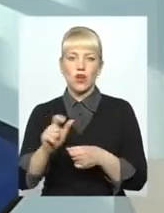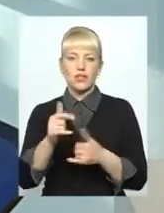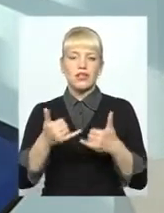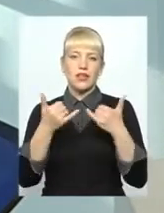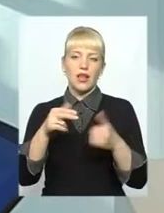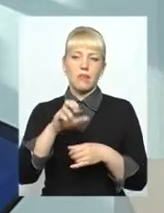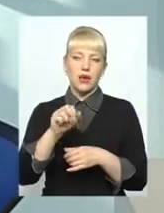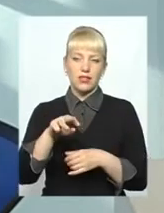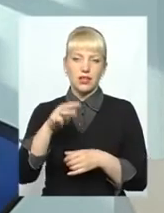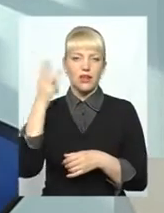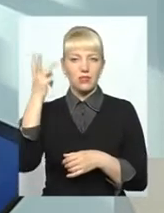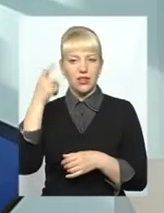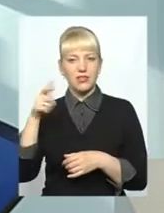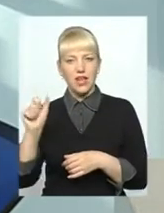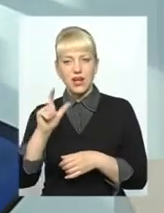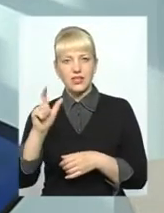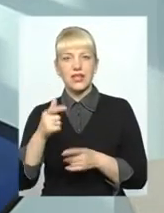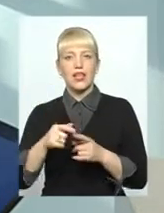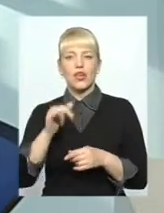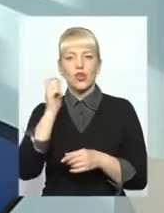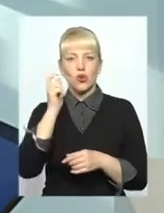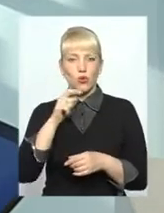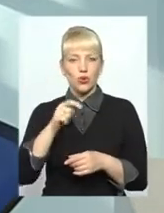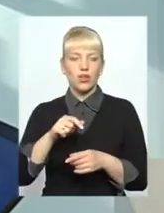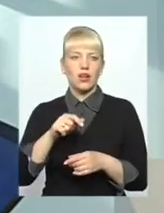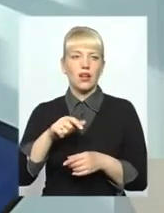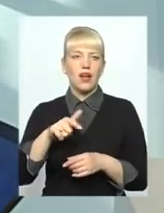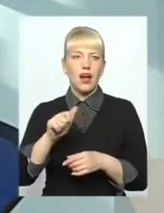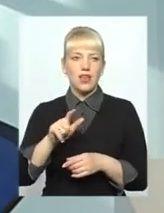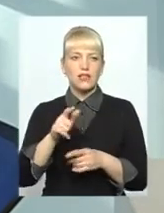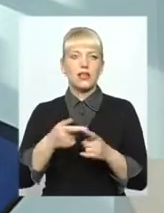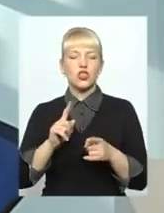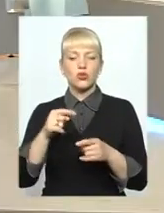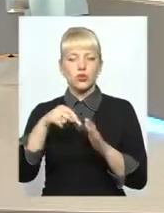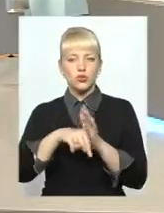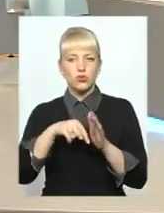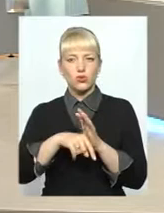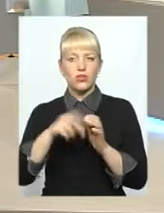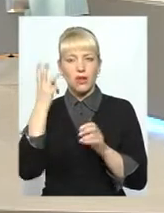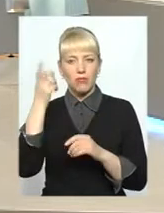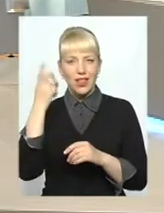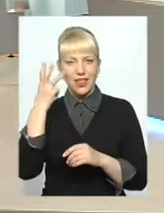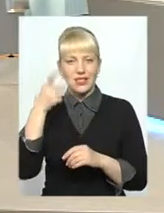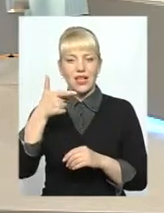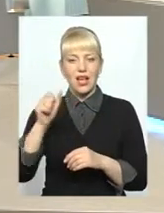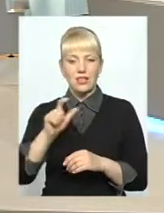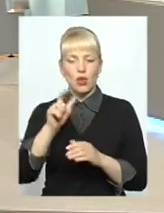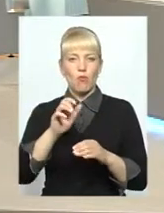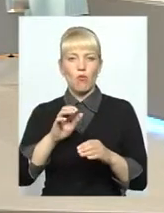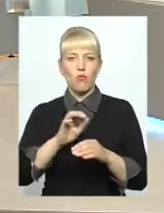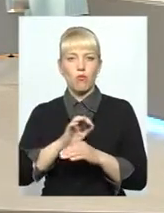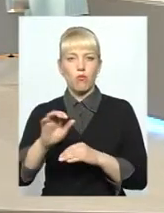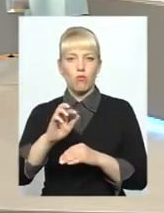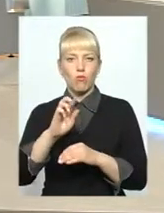і для «Окртрансгазу». Те, що касається постачальника, так як «Хмельницьгазбуту», то ціна газу встановлена